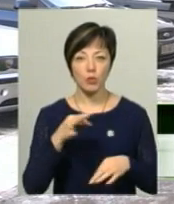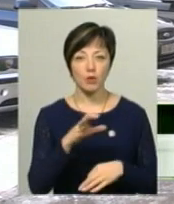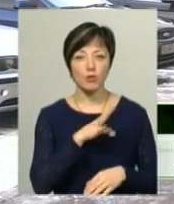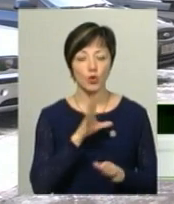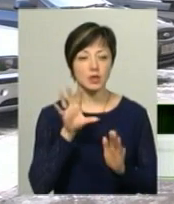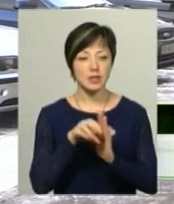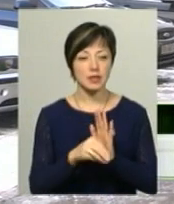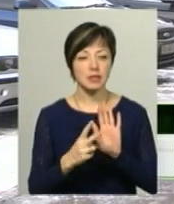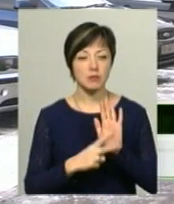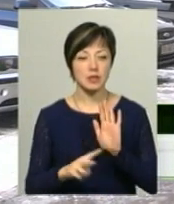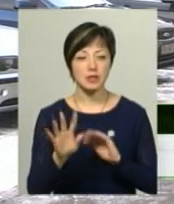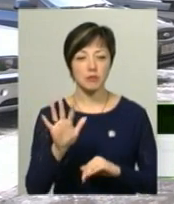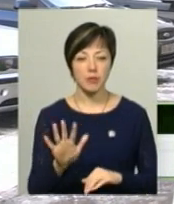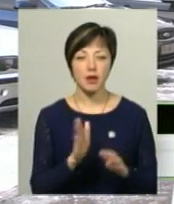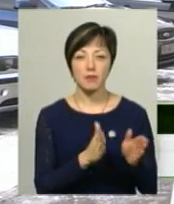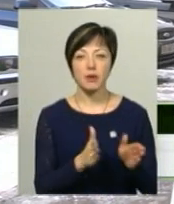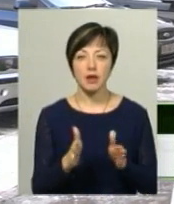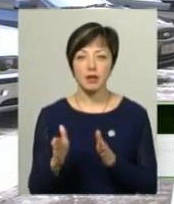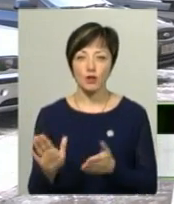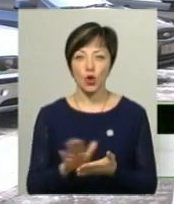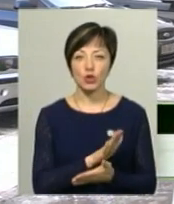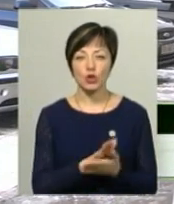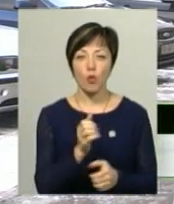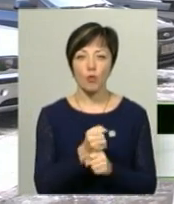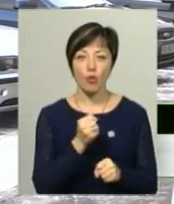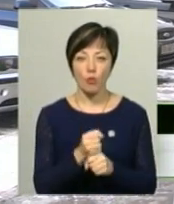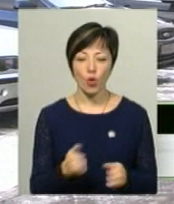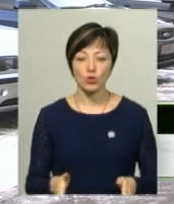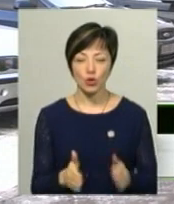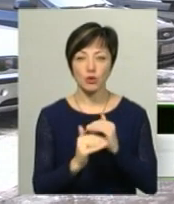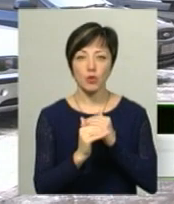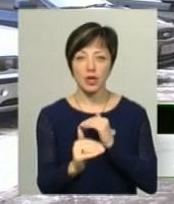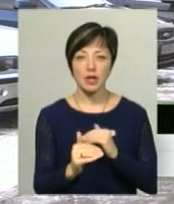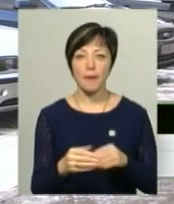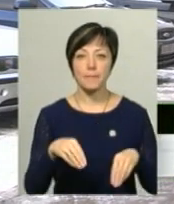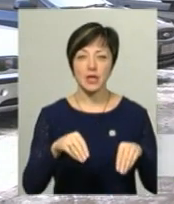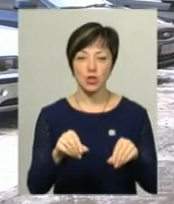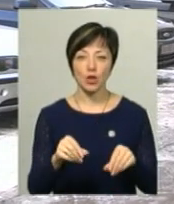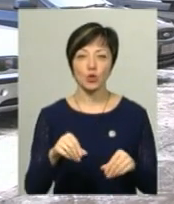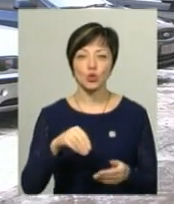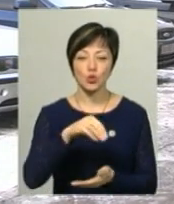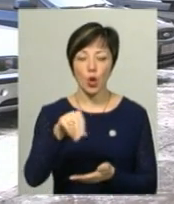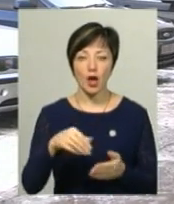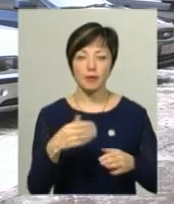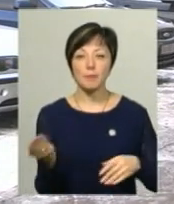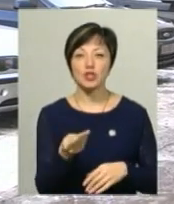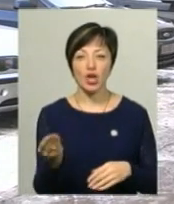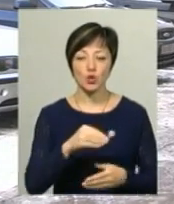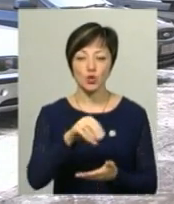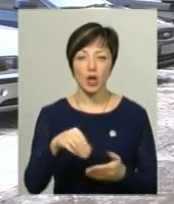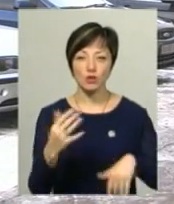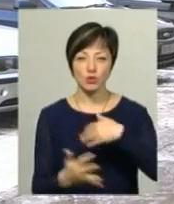задіяно 75 механізмів на розчистку і обробку дорожнього покриття піщано-соляними сумішами. І працювало